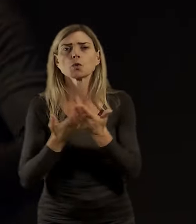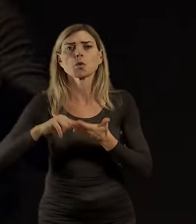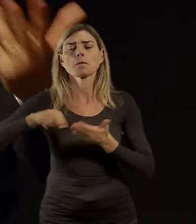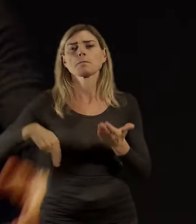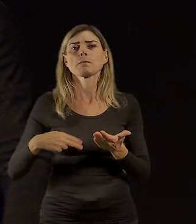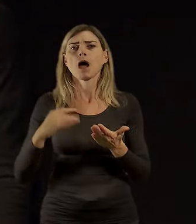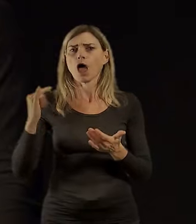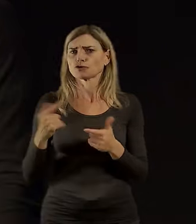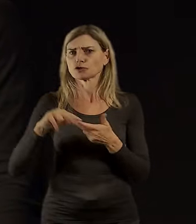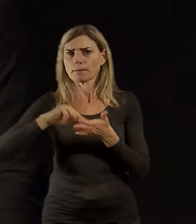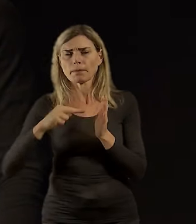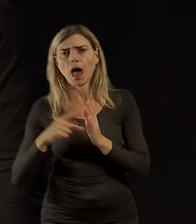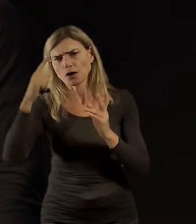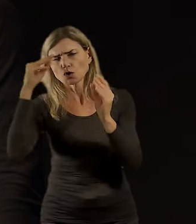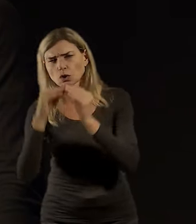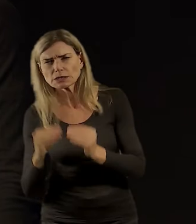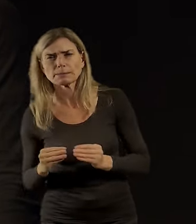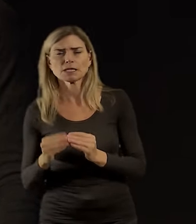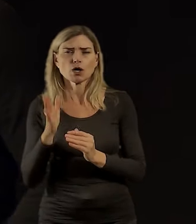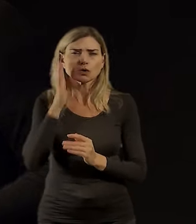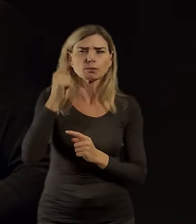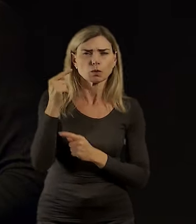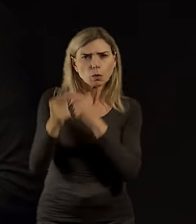strategické postupy, koncepce, strategie a tak dále?